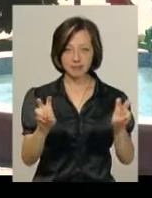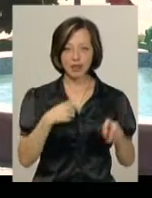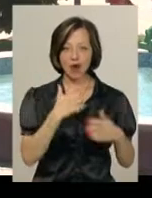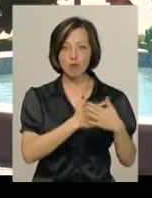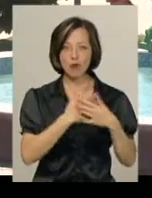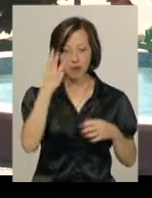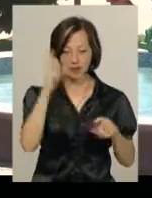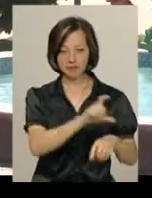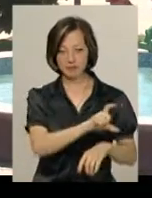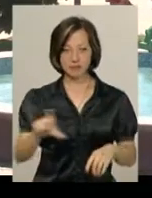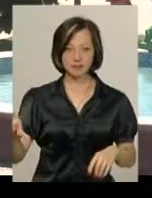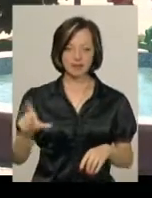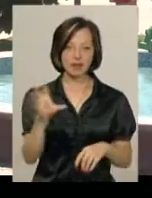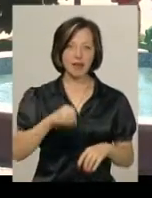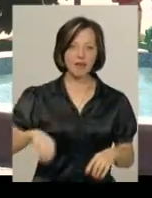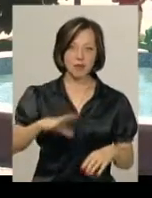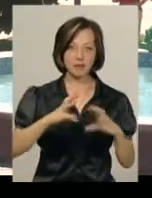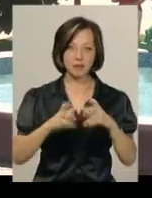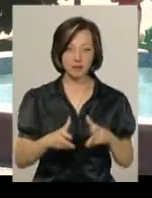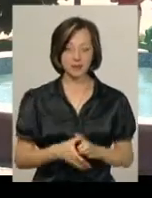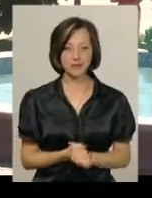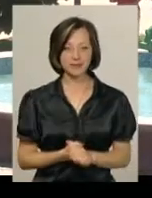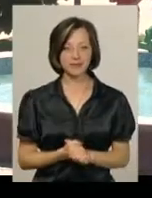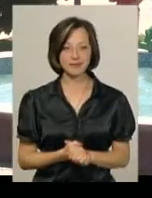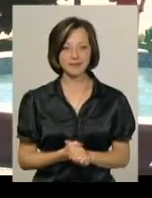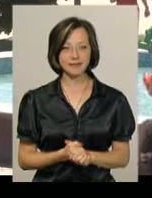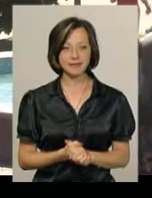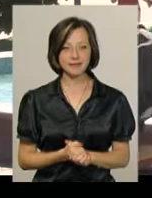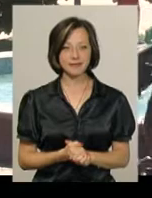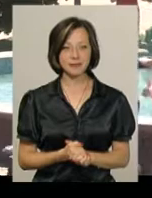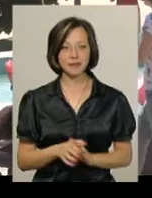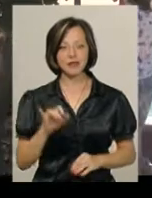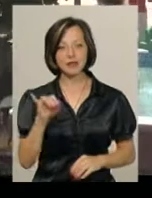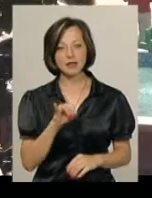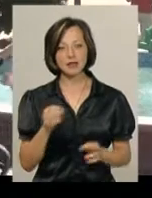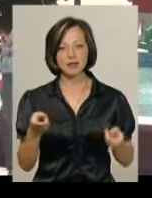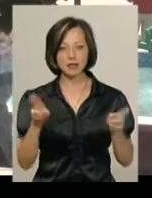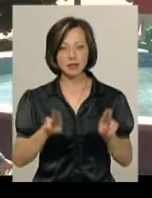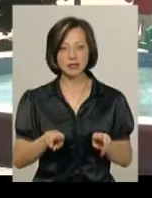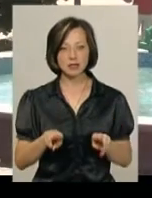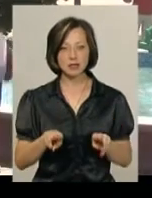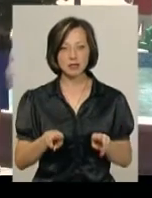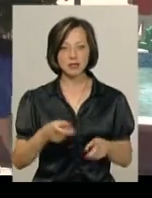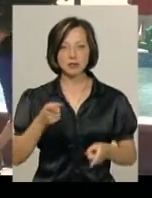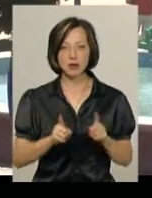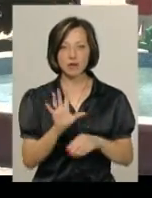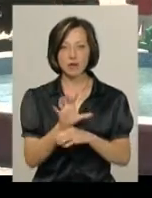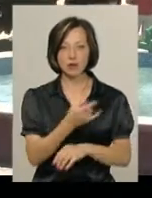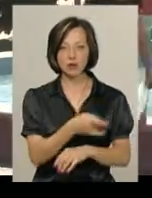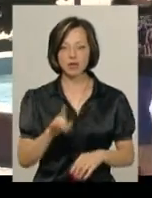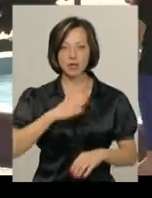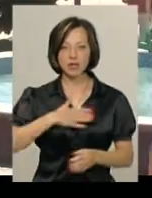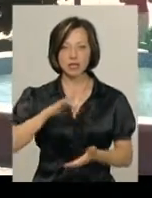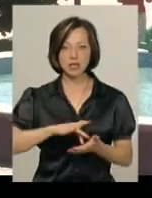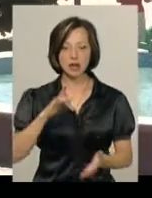не тільки України, і Європи, і цього світу. Ну і все ж таки залишається справжньою фотозоною, це наш